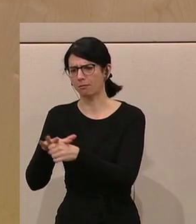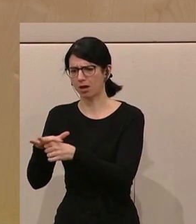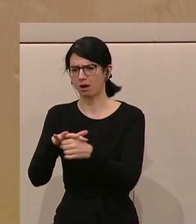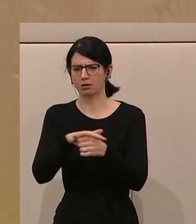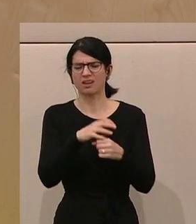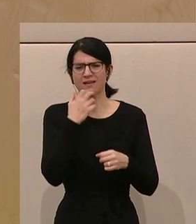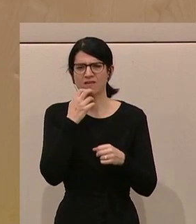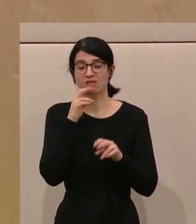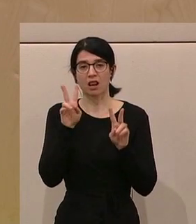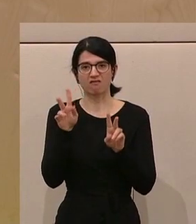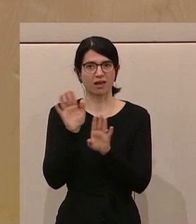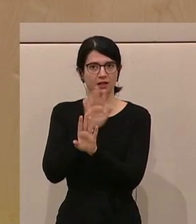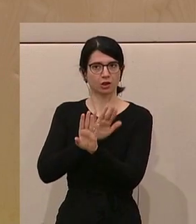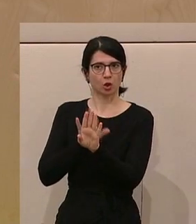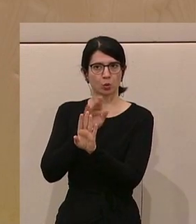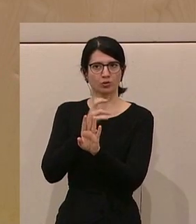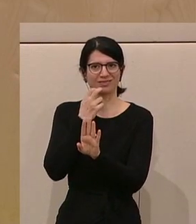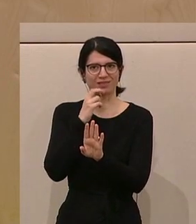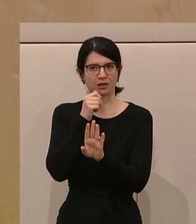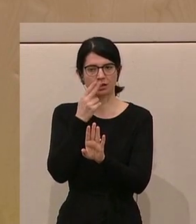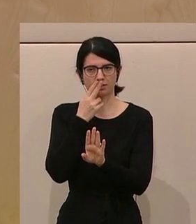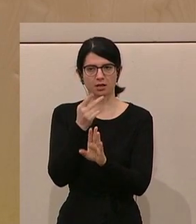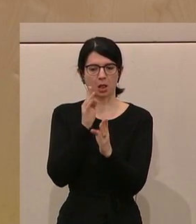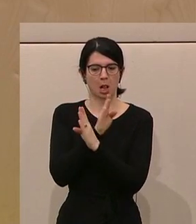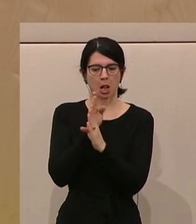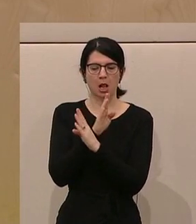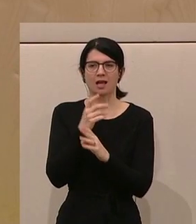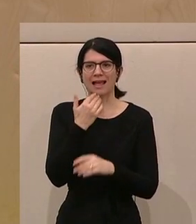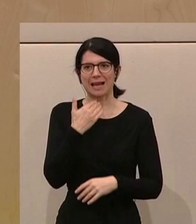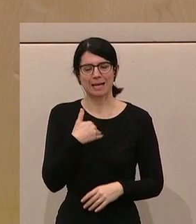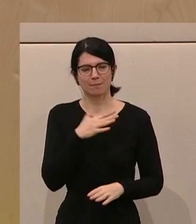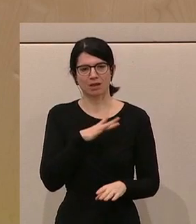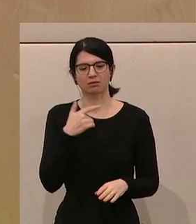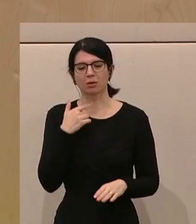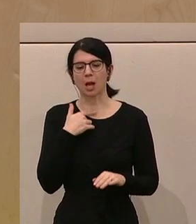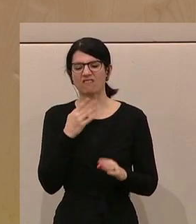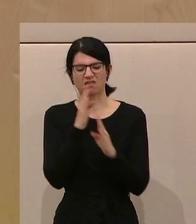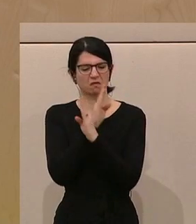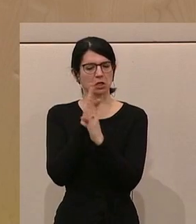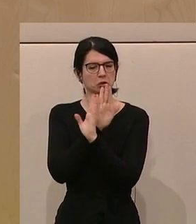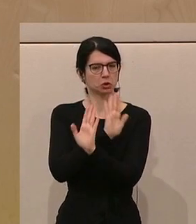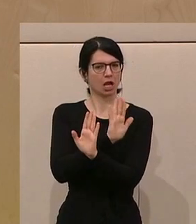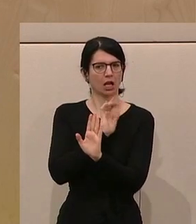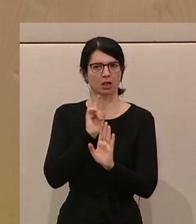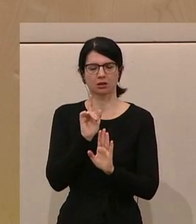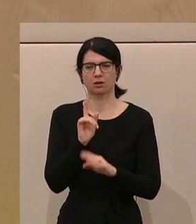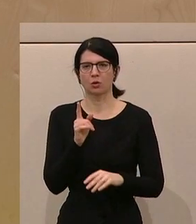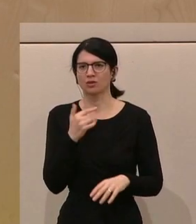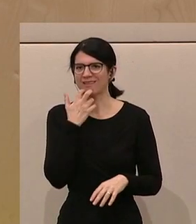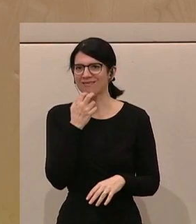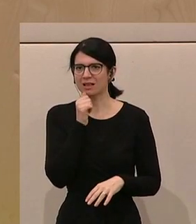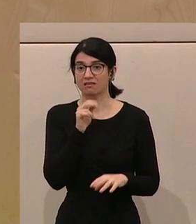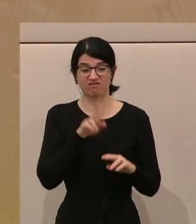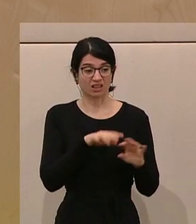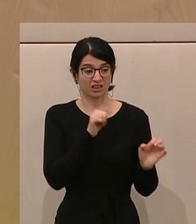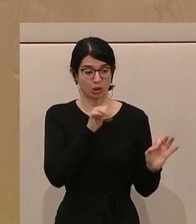die wahren Hintergründe nicht sehen. Und Sie wollen lieber den Deckel draufhalten und hier Dinge, die nicht